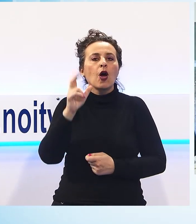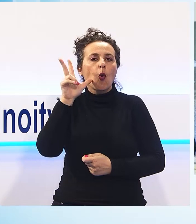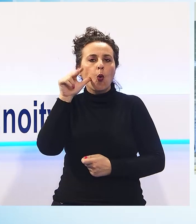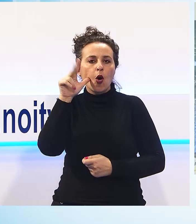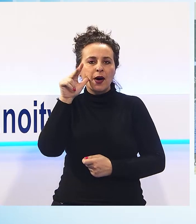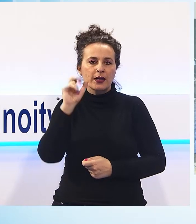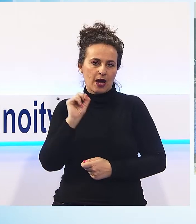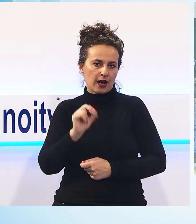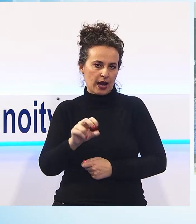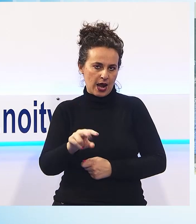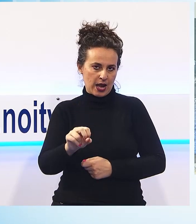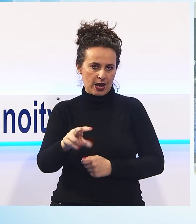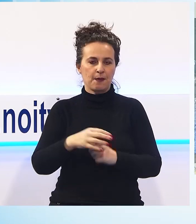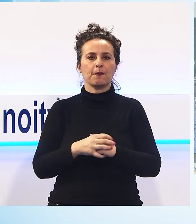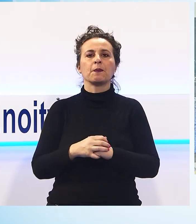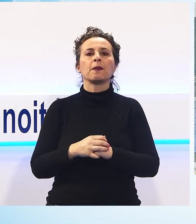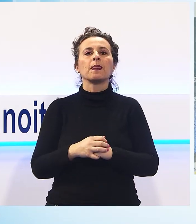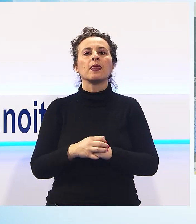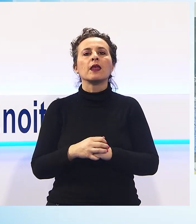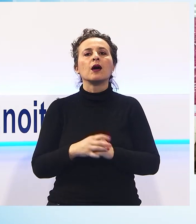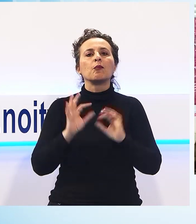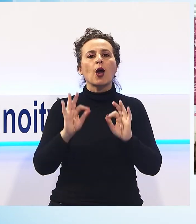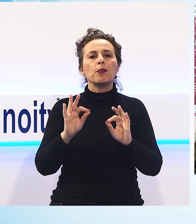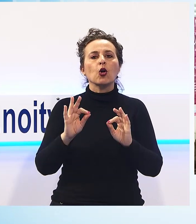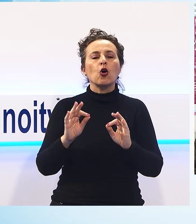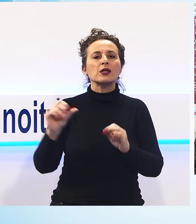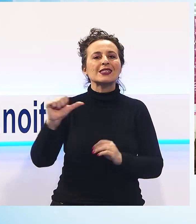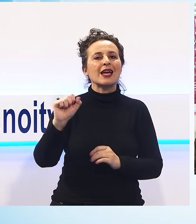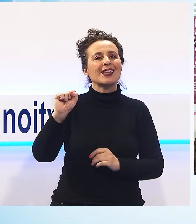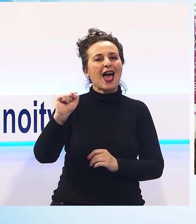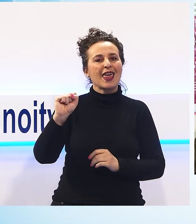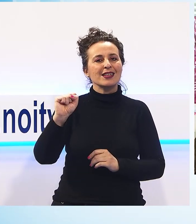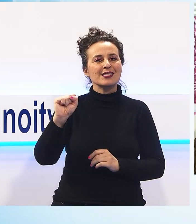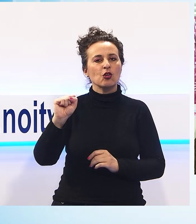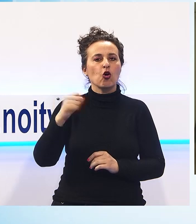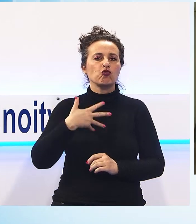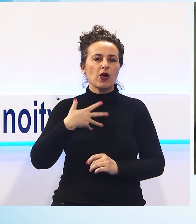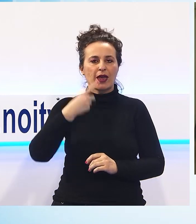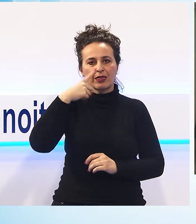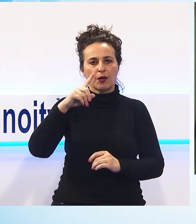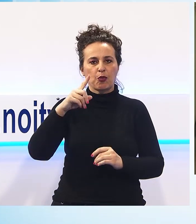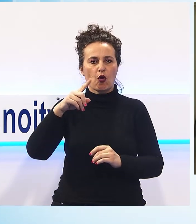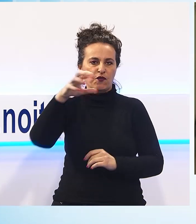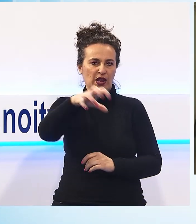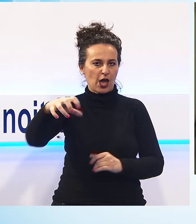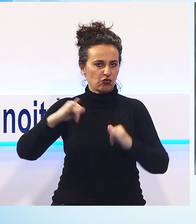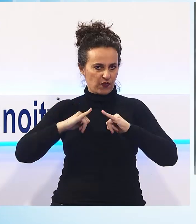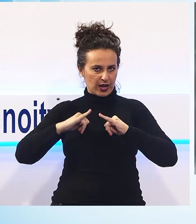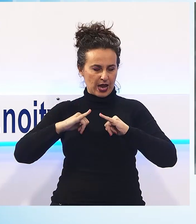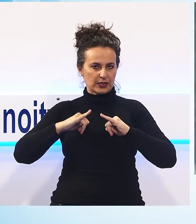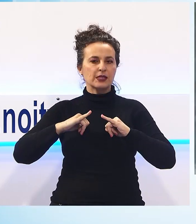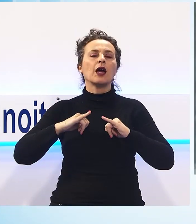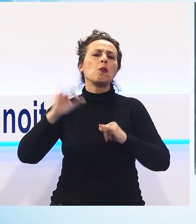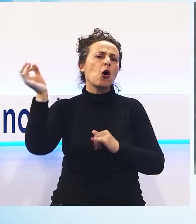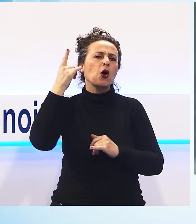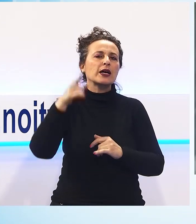Conferenza stampa all'Ego Wellness Resort di Sant'Alessio in occasione della giornata del Fiocchetto Lilla con la presentazione della quinta edizione dell'Ego Women Run.